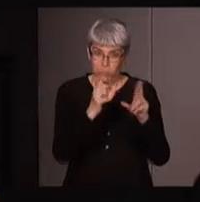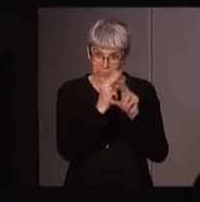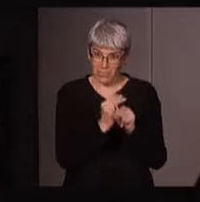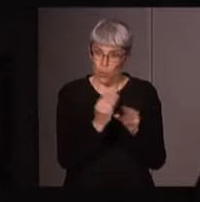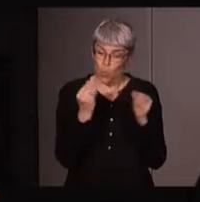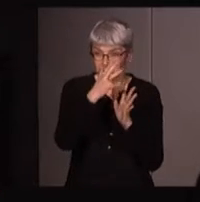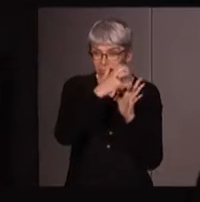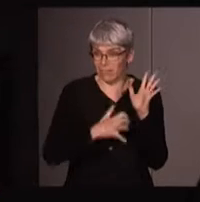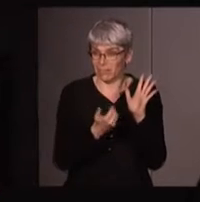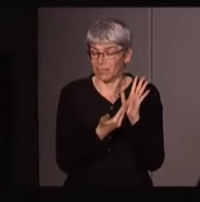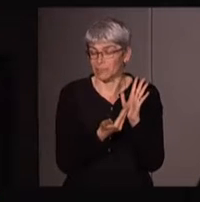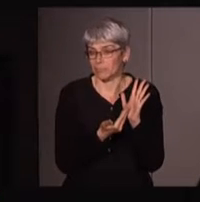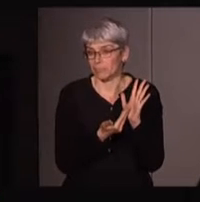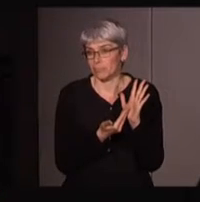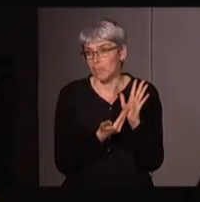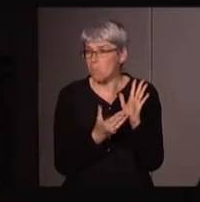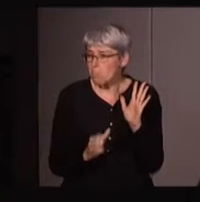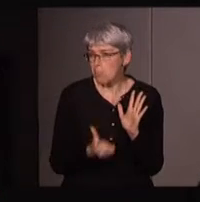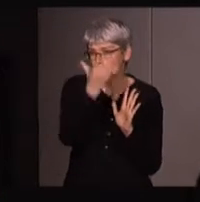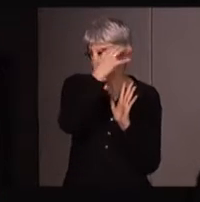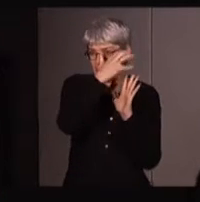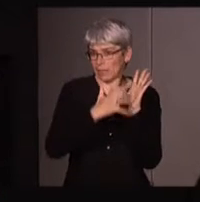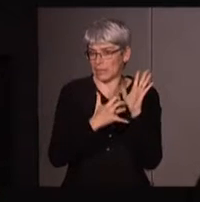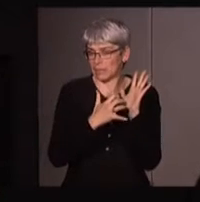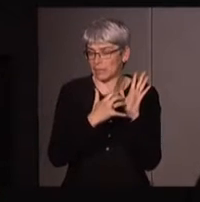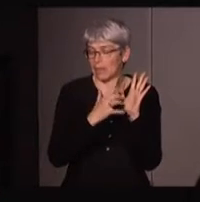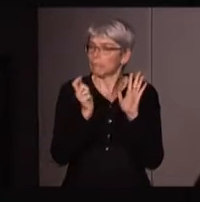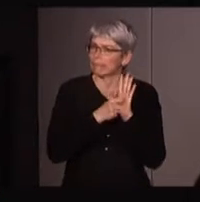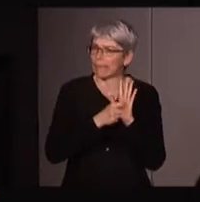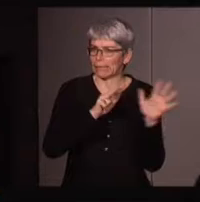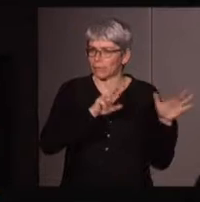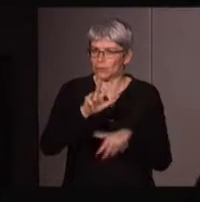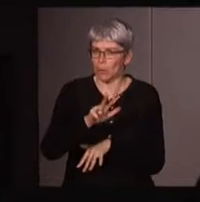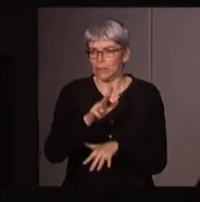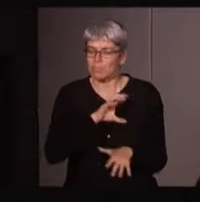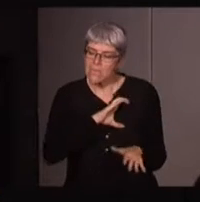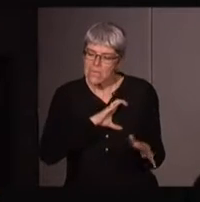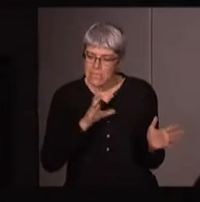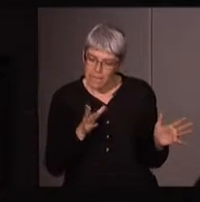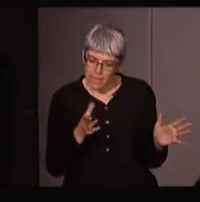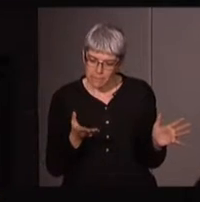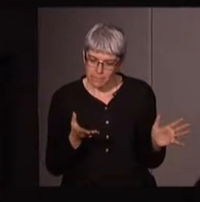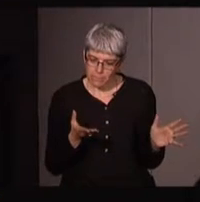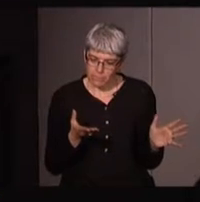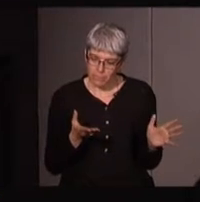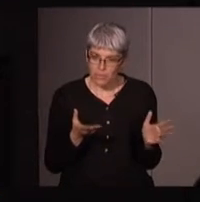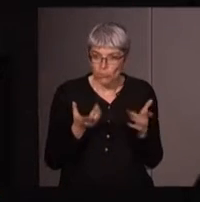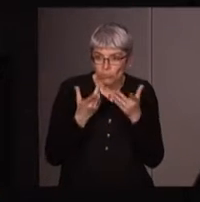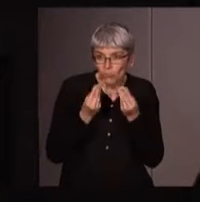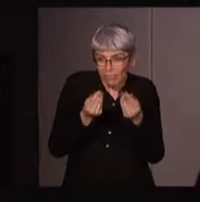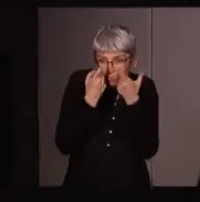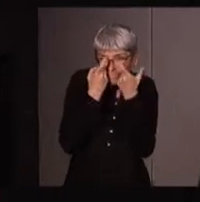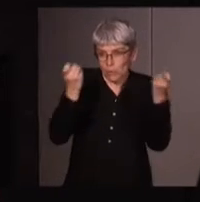texte qui est peut-être, on pourrait dire, le premier texte, qui date de 1983, qui cherche à théoriser,